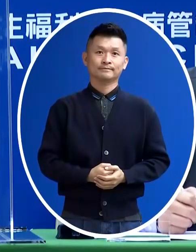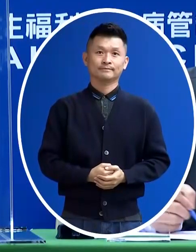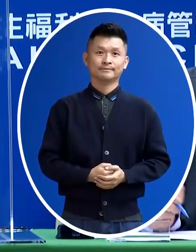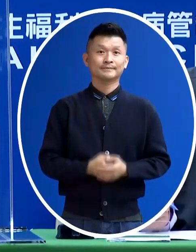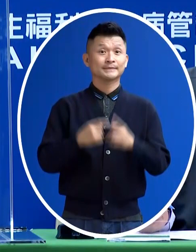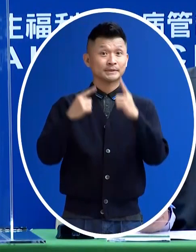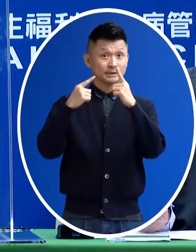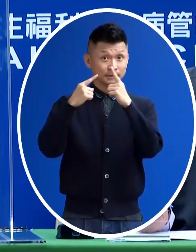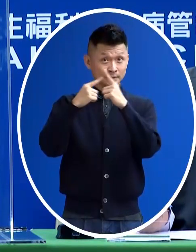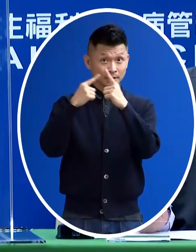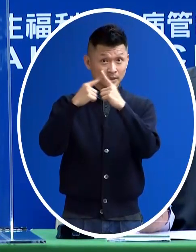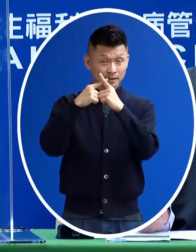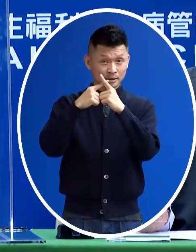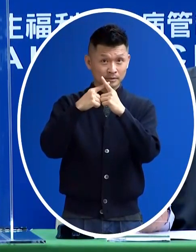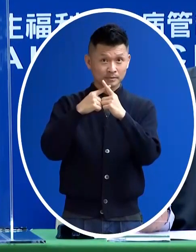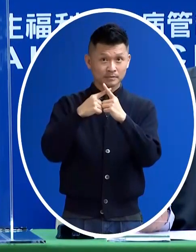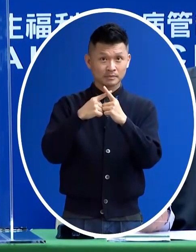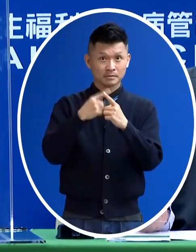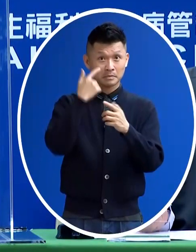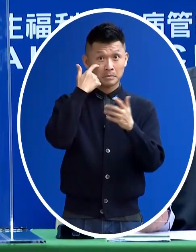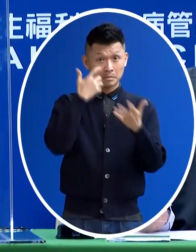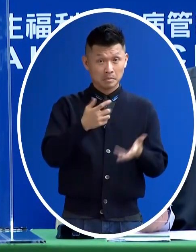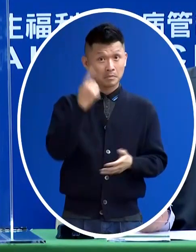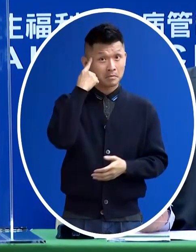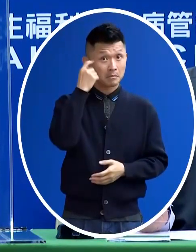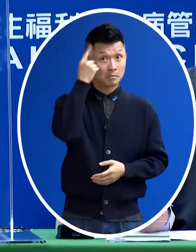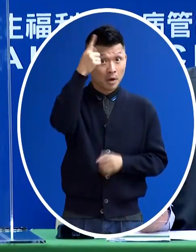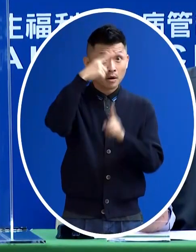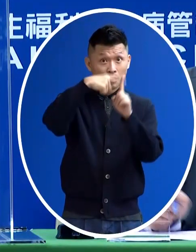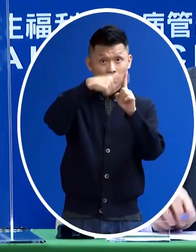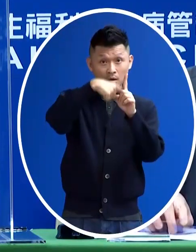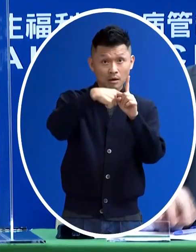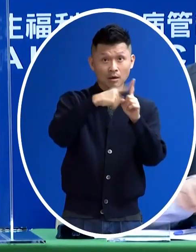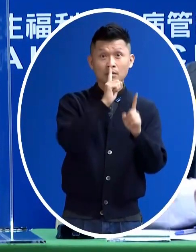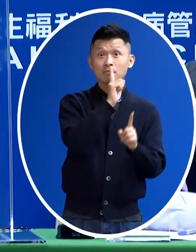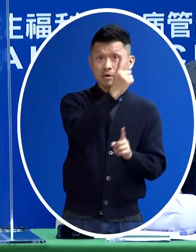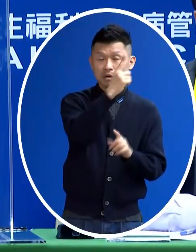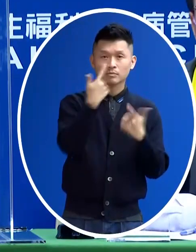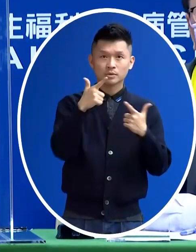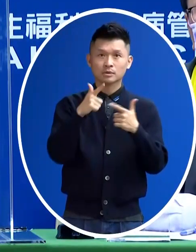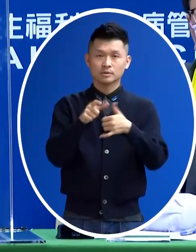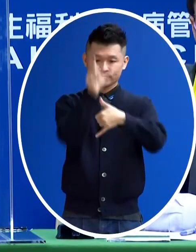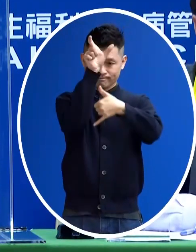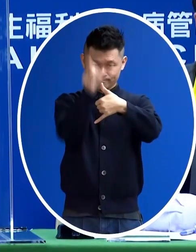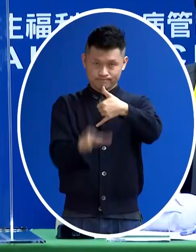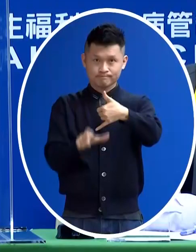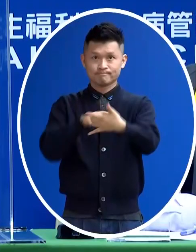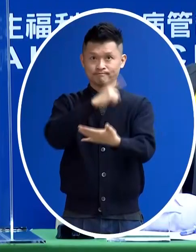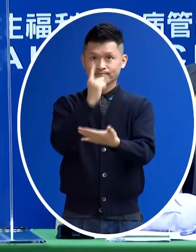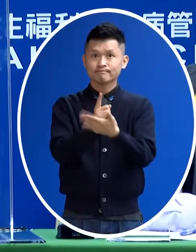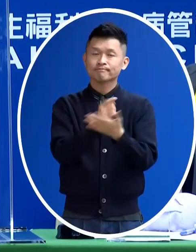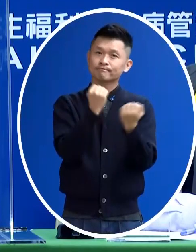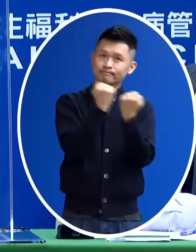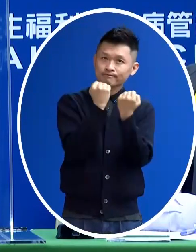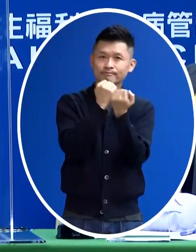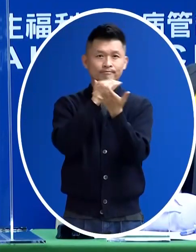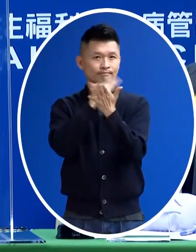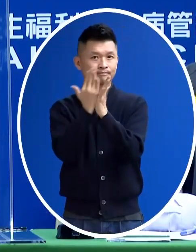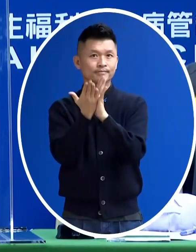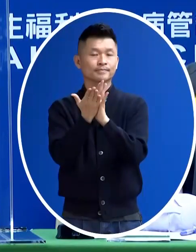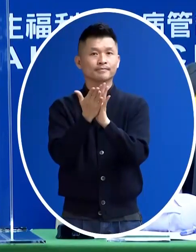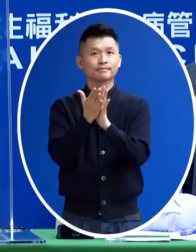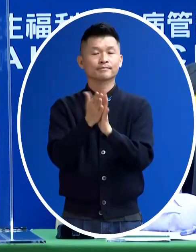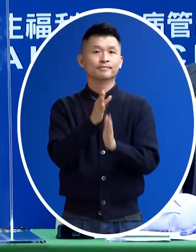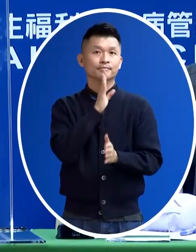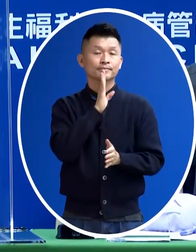人不是只有智商而已啦 人就是人我們現在講的是全人那單一要我們